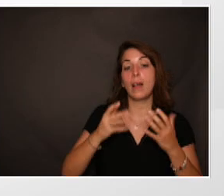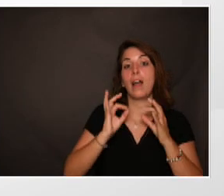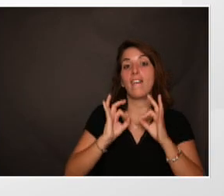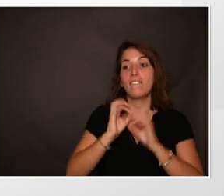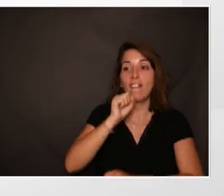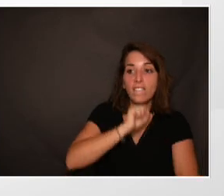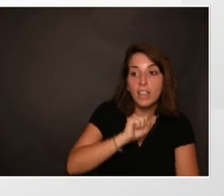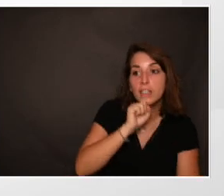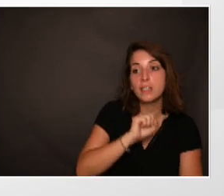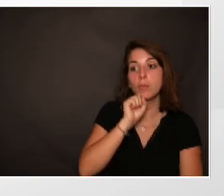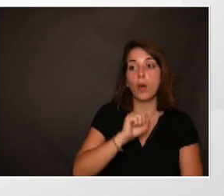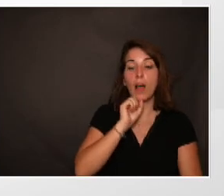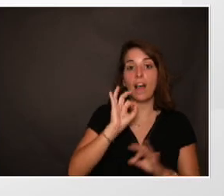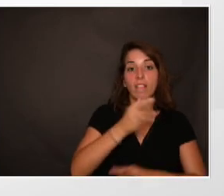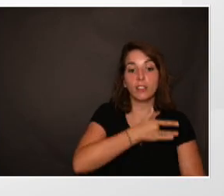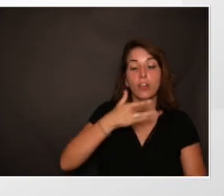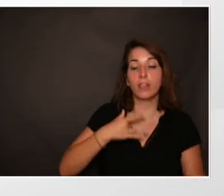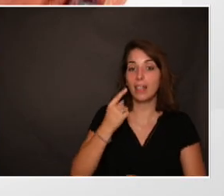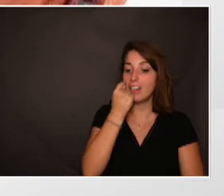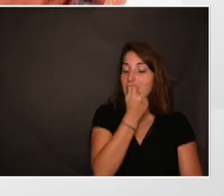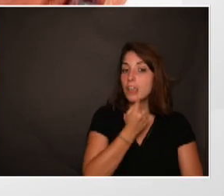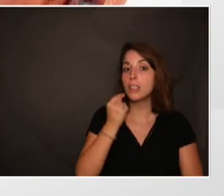et donc retentir sur la santé buccodentaire.